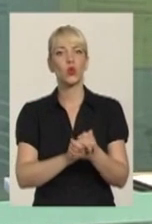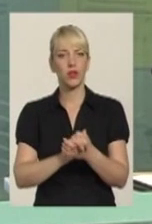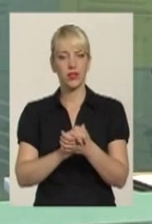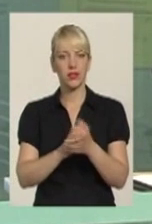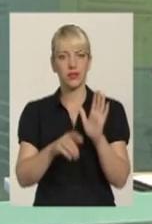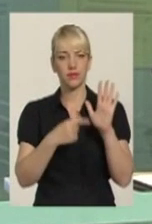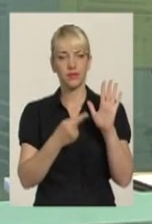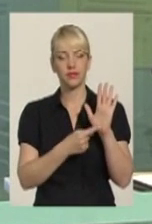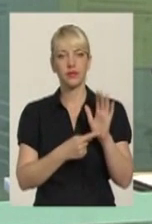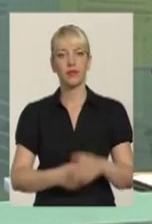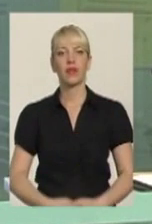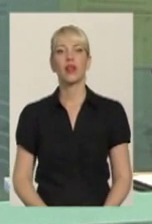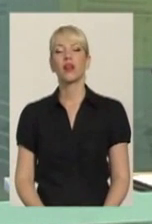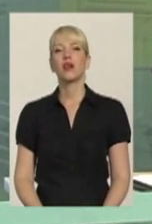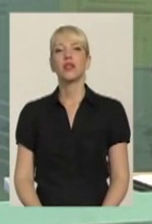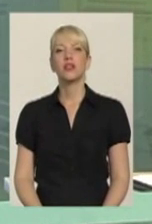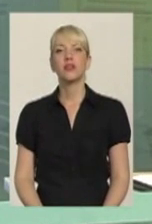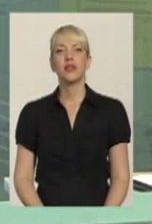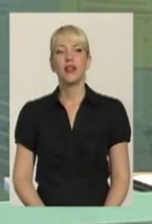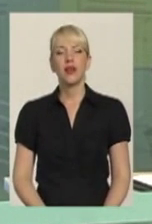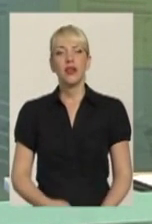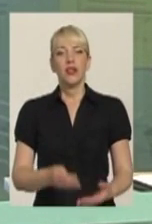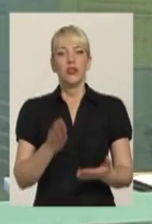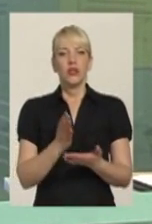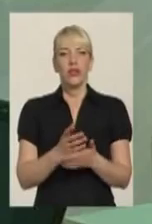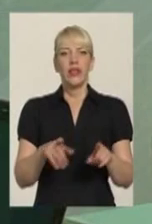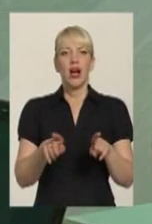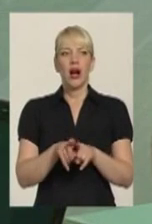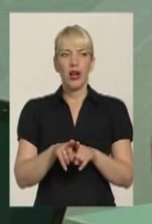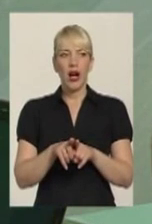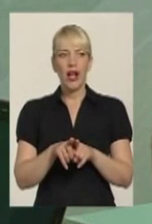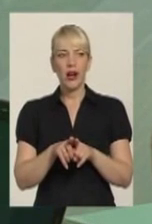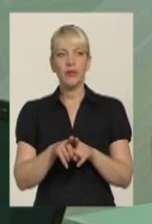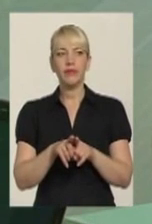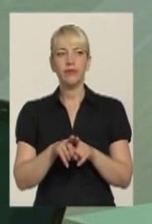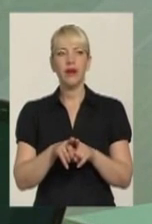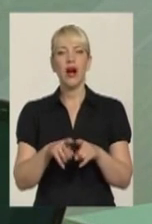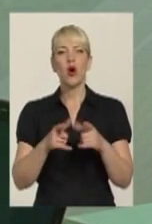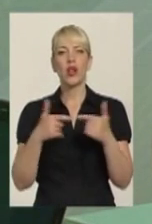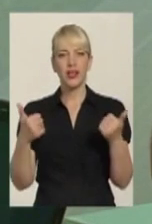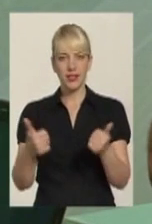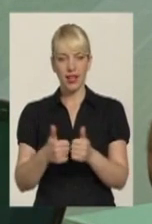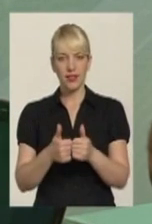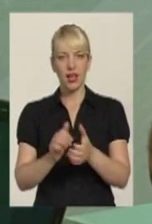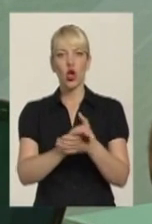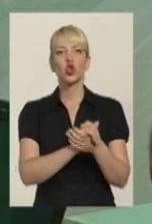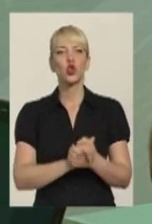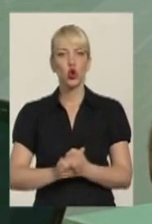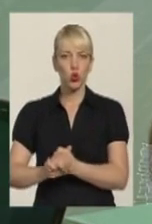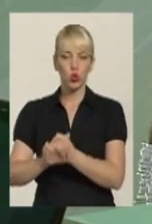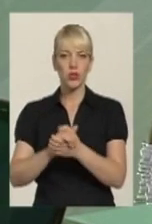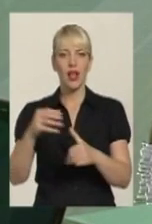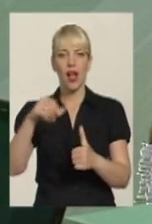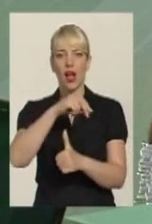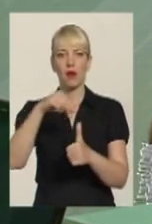Така організовація Союзу Армян України, який з першого дня